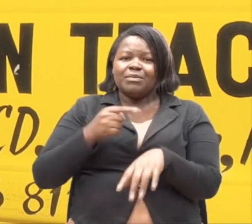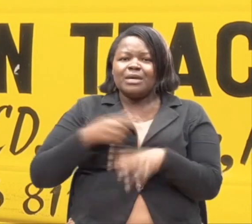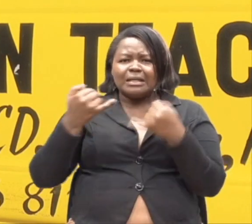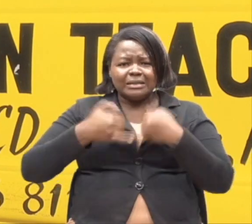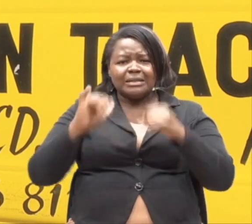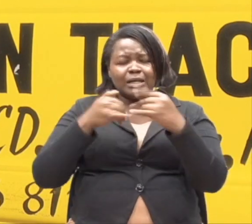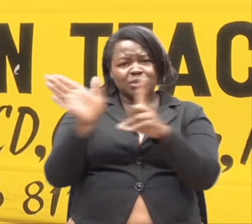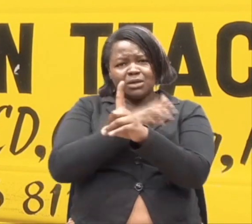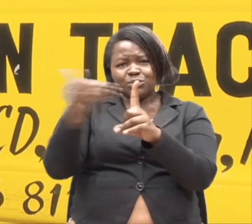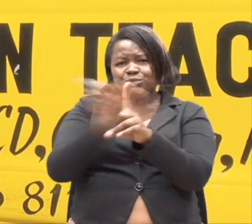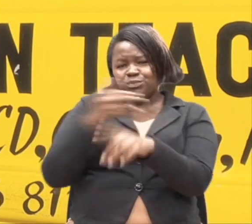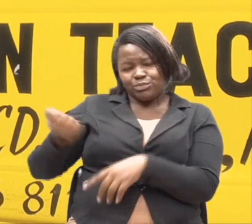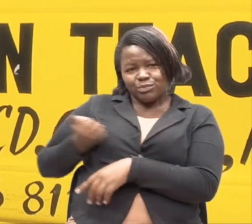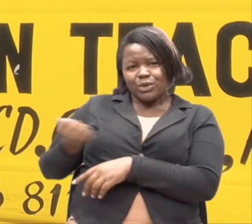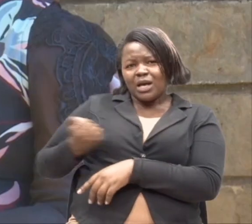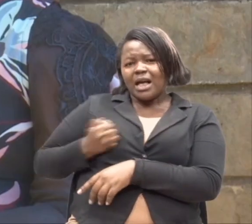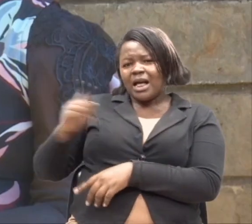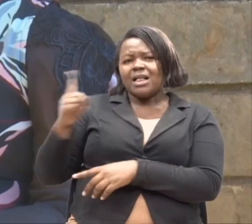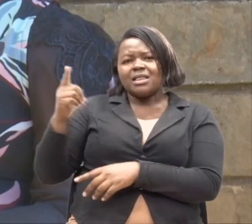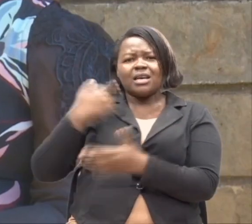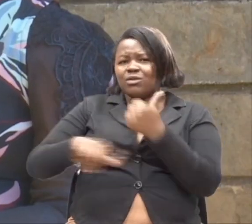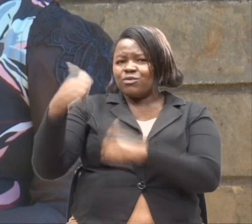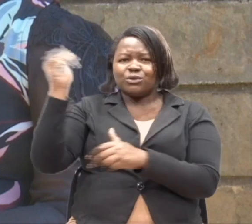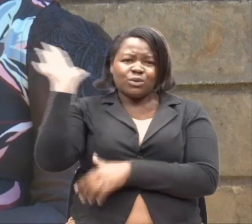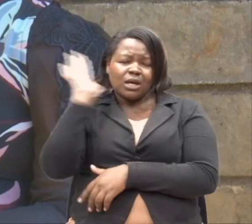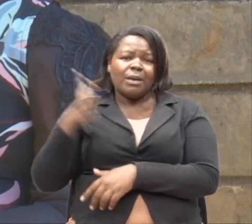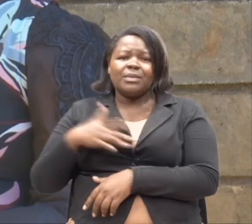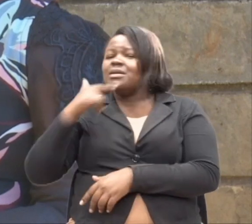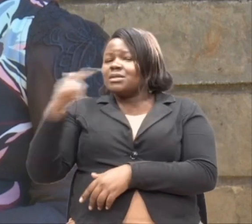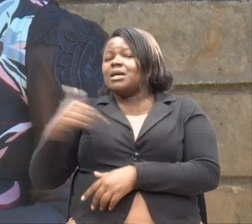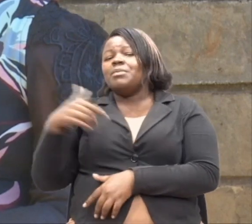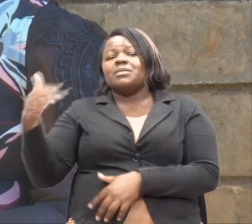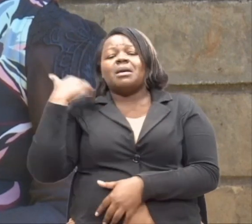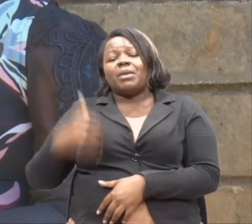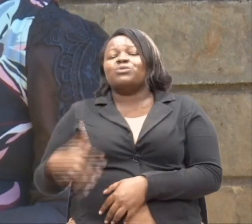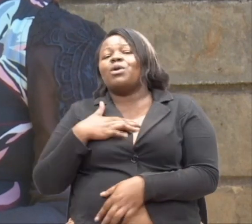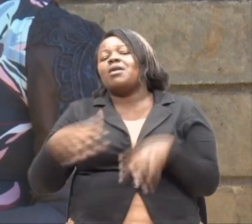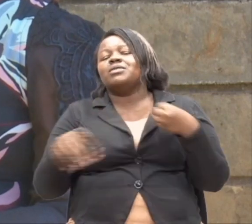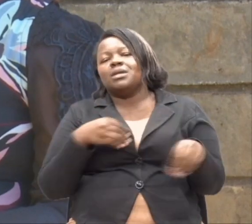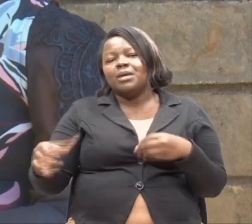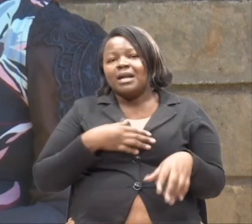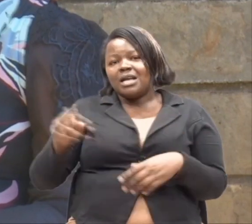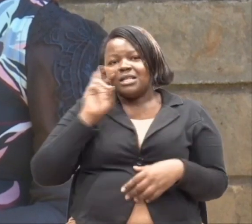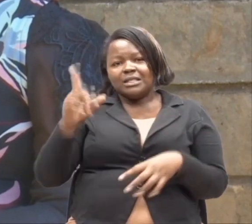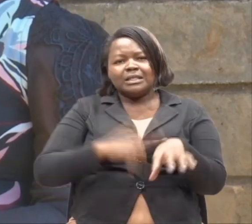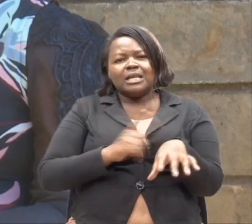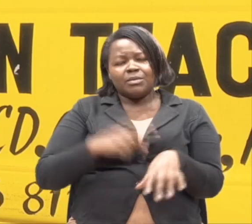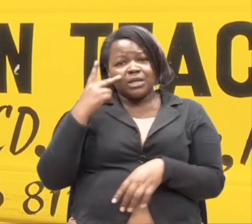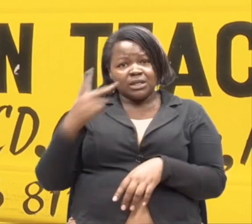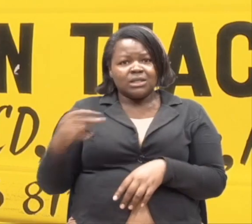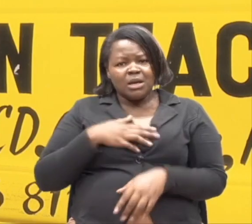Kwa hibyo kulikuwa. Eh, huyu wana ule mabo. Eh, na wana, kwanza walikuwa naona nikionwa